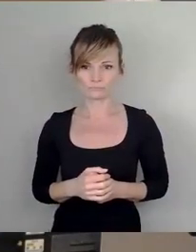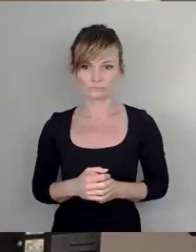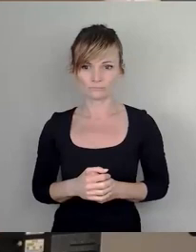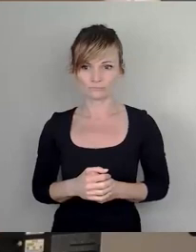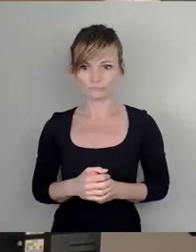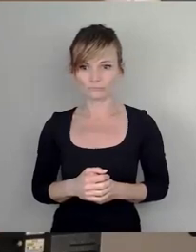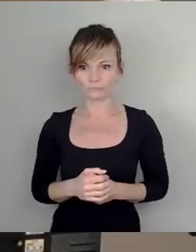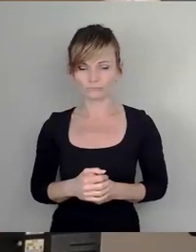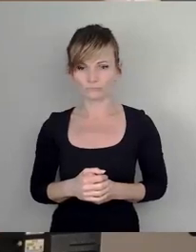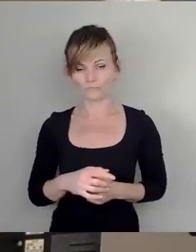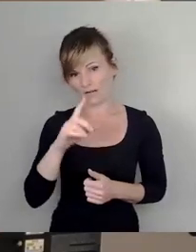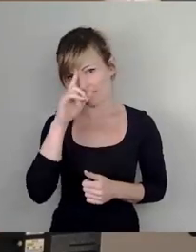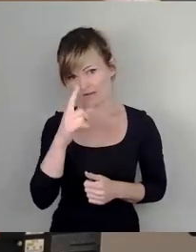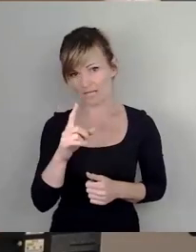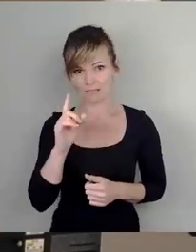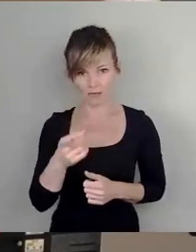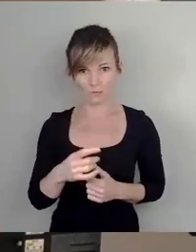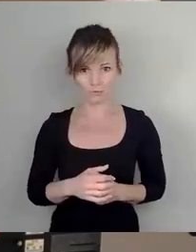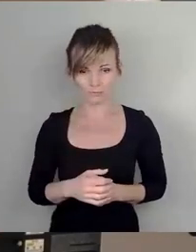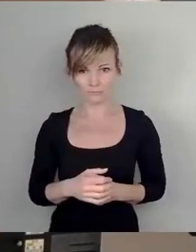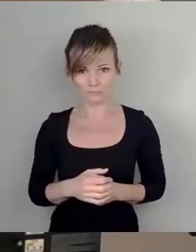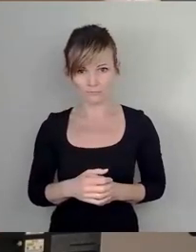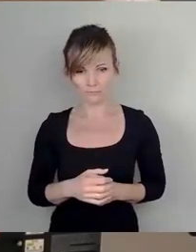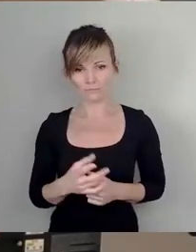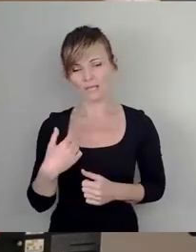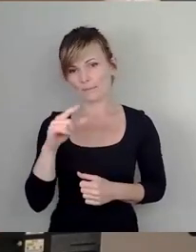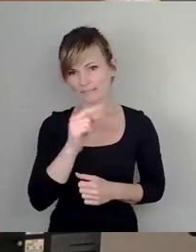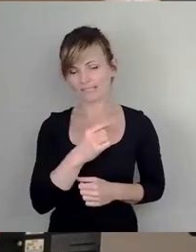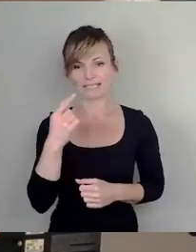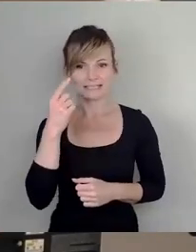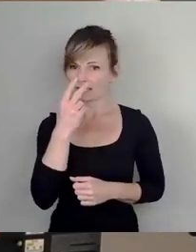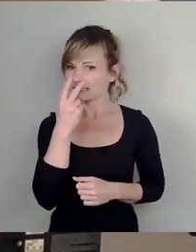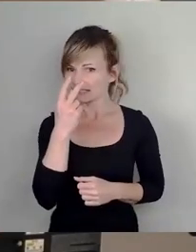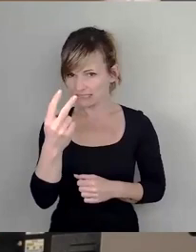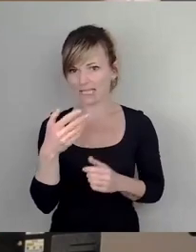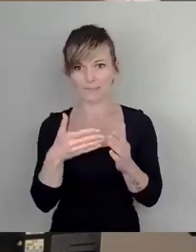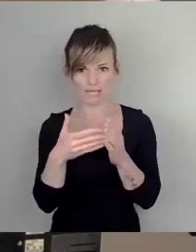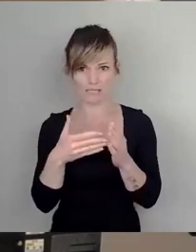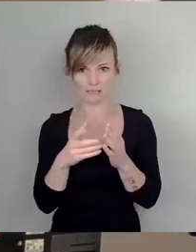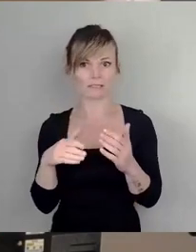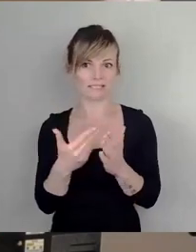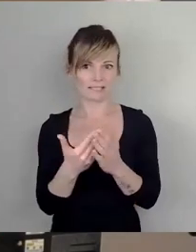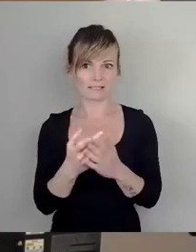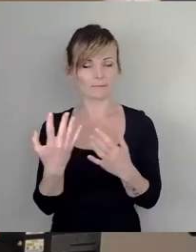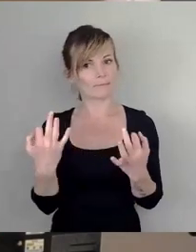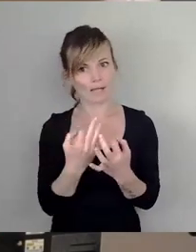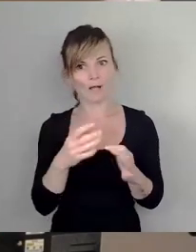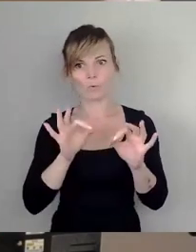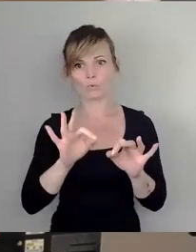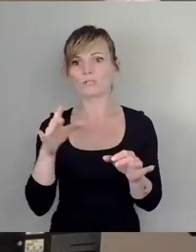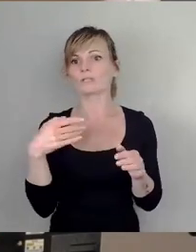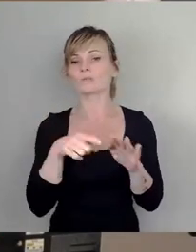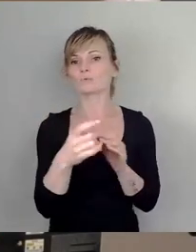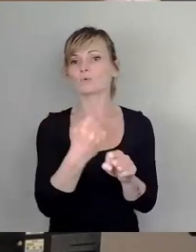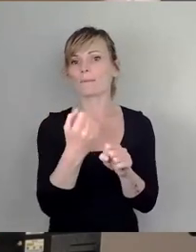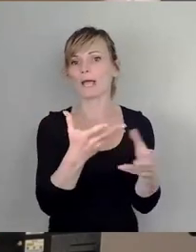Sie wissen ja auch, dass ich ein bisschen sehbehindert bin und da war ich auch sehr darauf angewiesen, dass ich immer sehr gute Zuarbeiten kriegte und das ist gelungen. es war